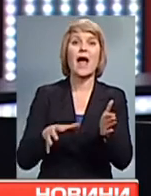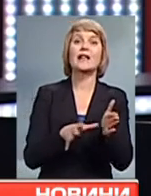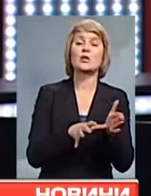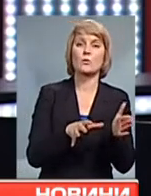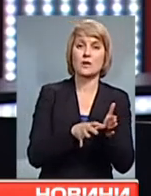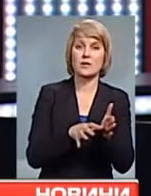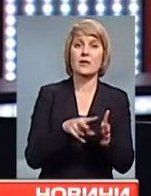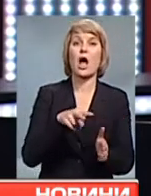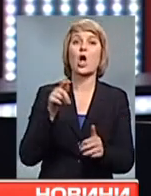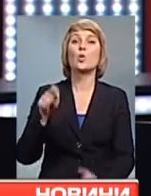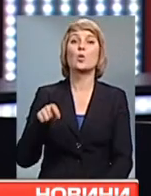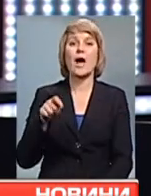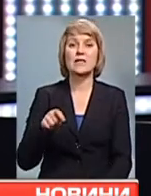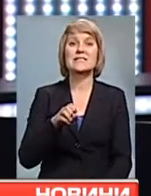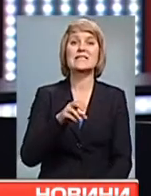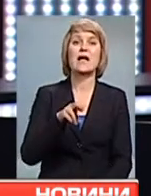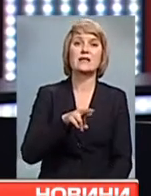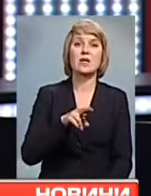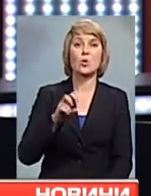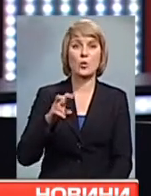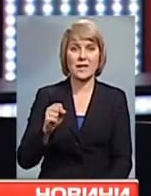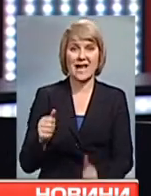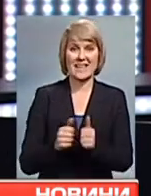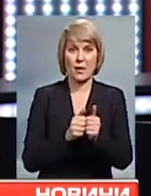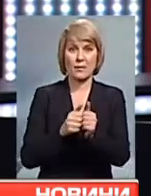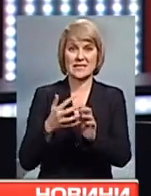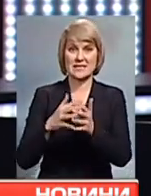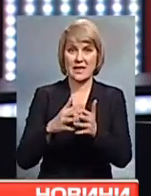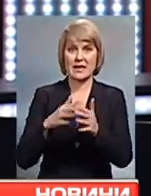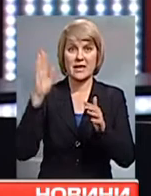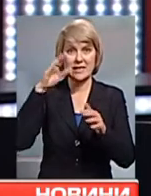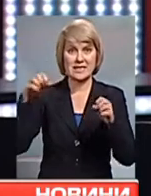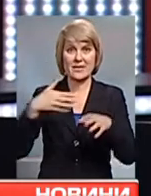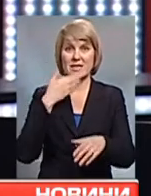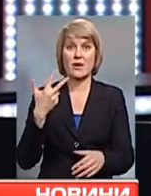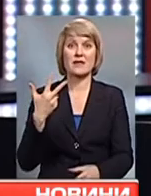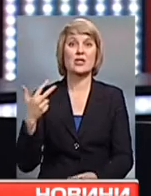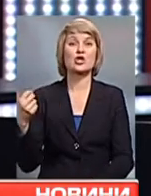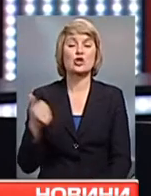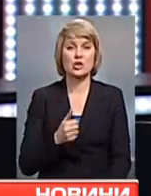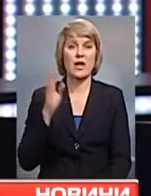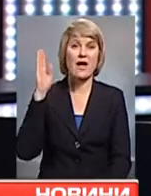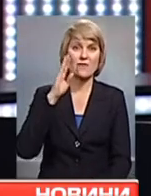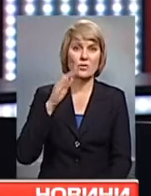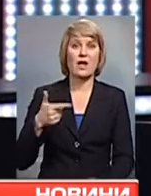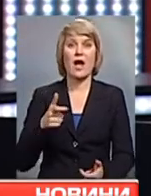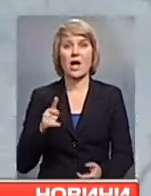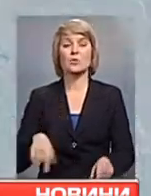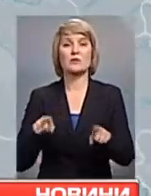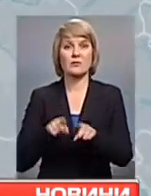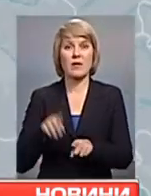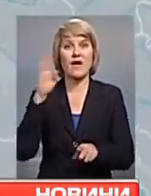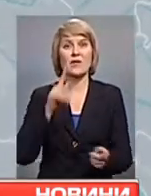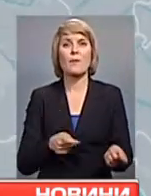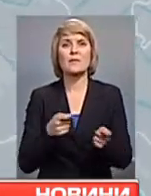В Станиці Луганській, найближчих селах, світла немає вже третій тиждень, води та опалення також, газ постачається з перебоями. Через